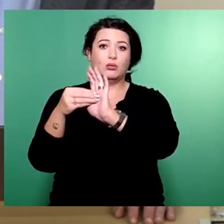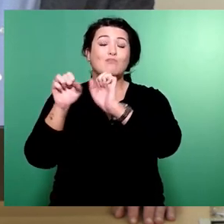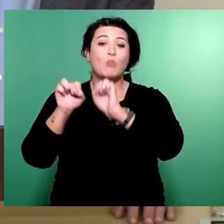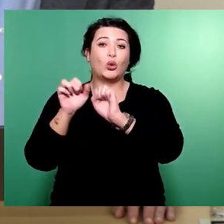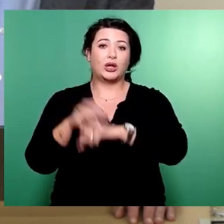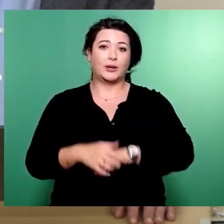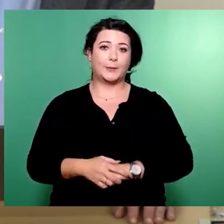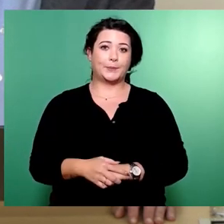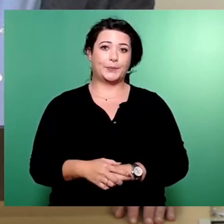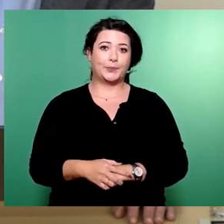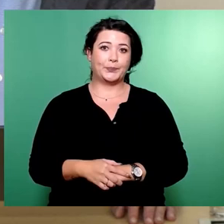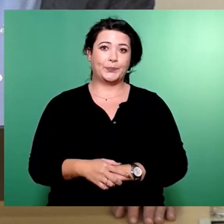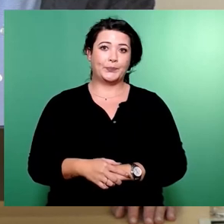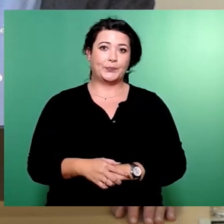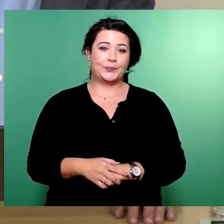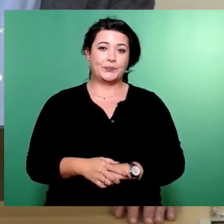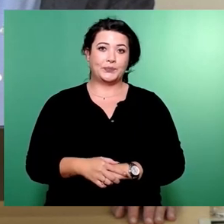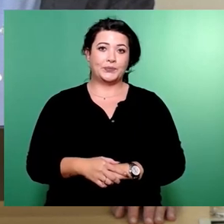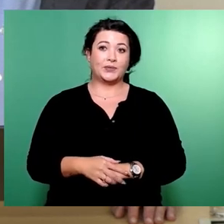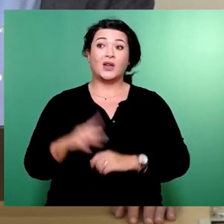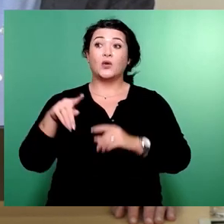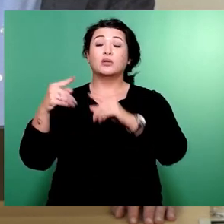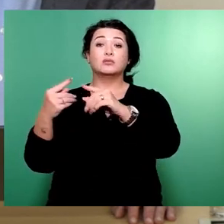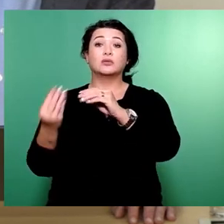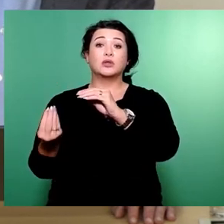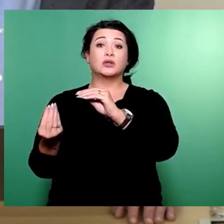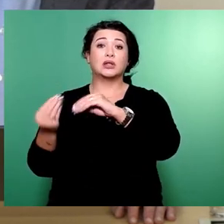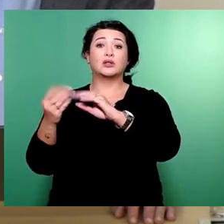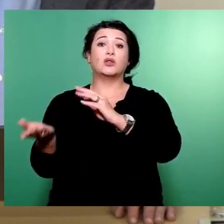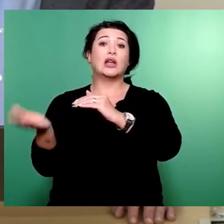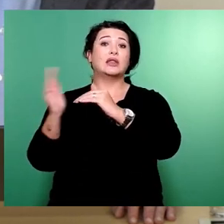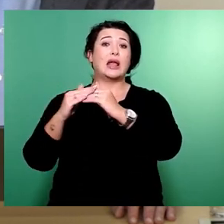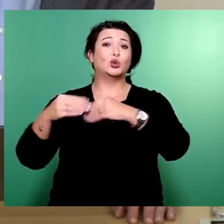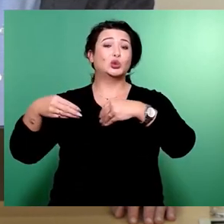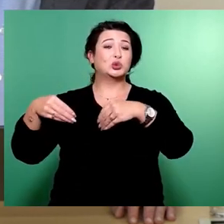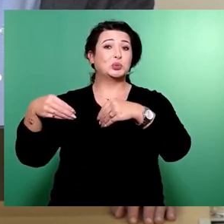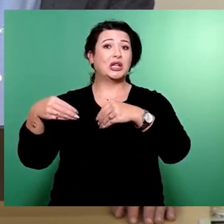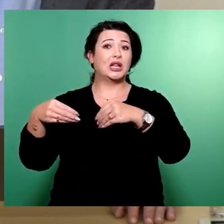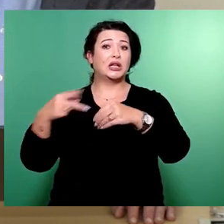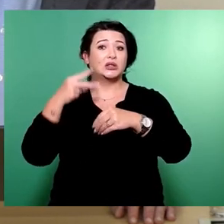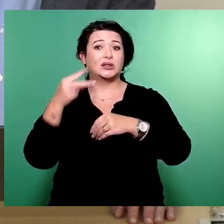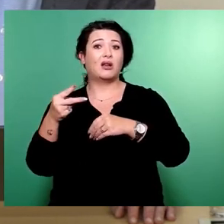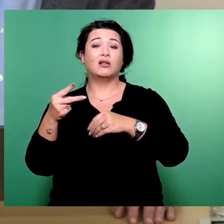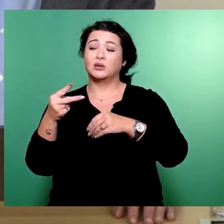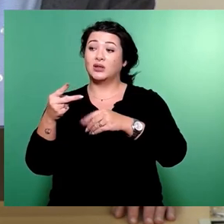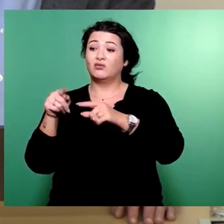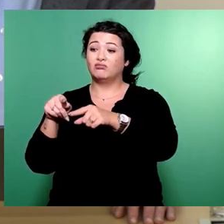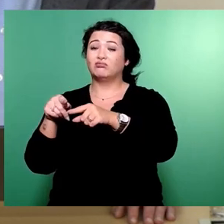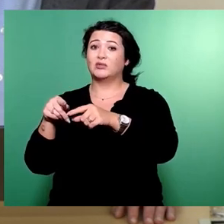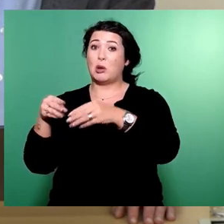Die dafür vorgesehenen Deckungsmittel sind teilweise mit erheblichen Risiken behaftet.